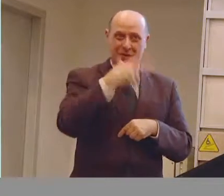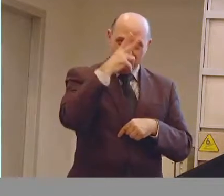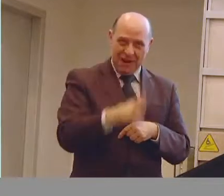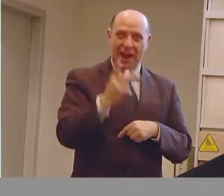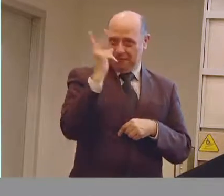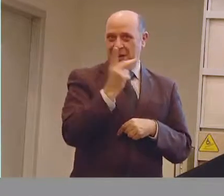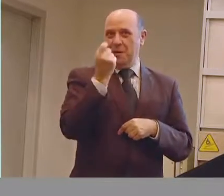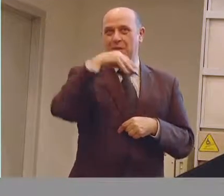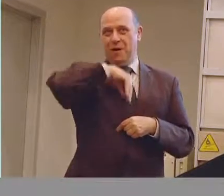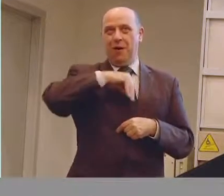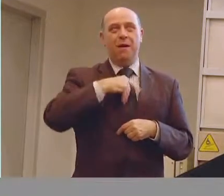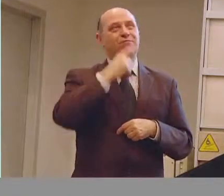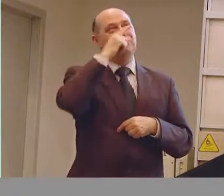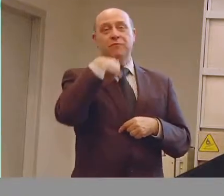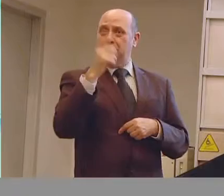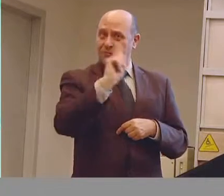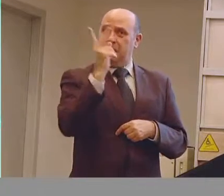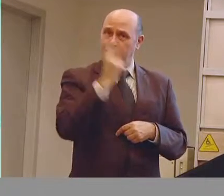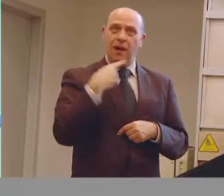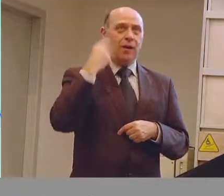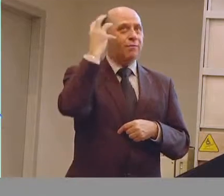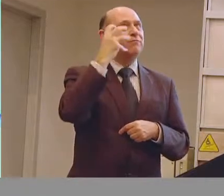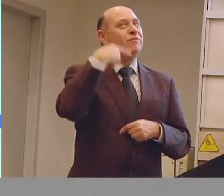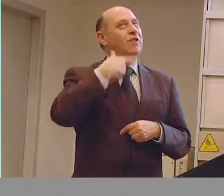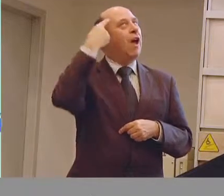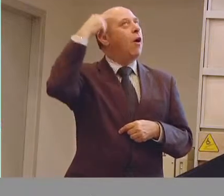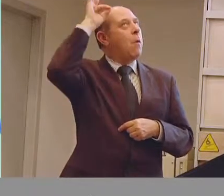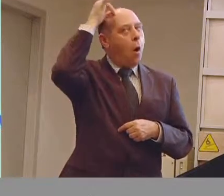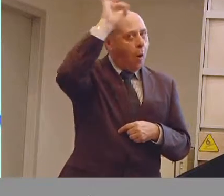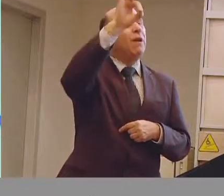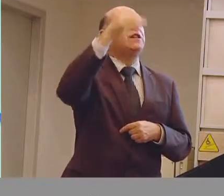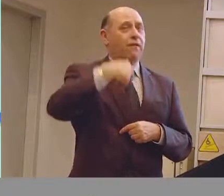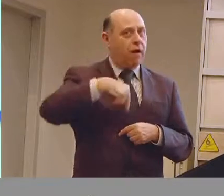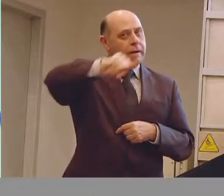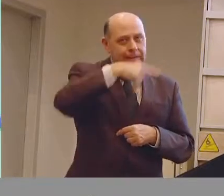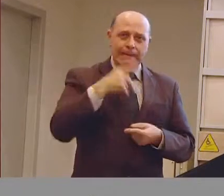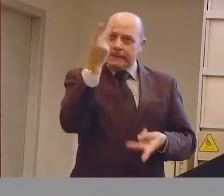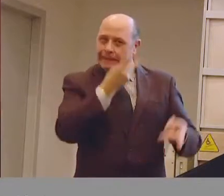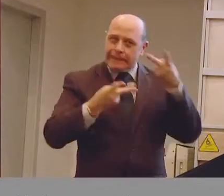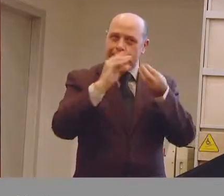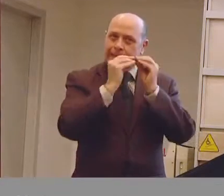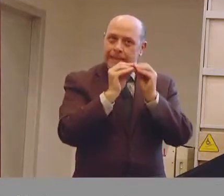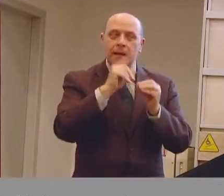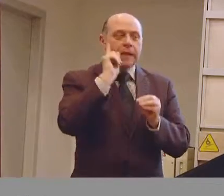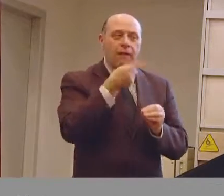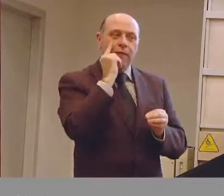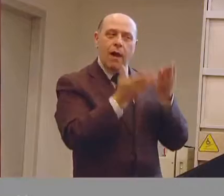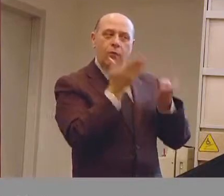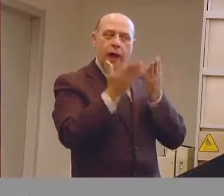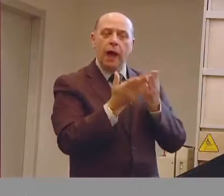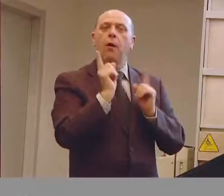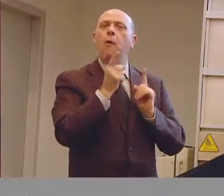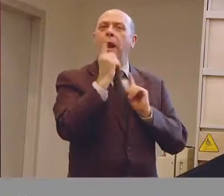con presunzione ma in questo caso con l'obiettività. Noi in qualche modo andiamo sempre a valutare quello che può essere l